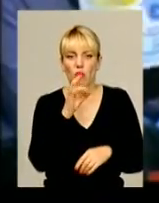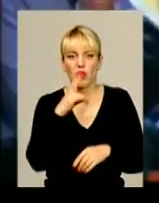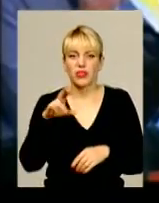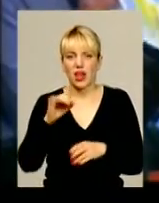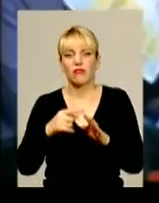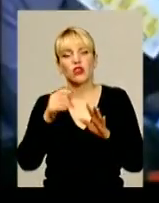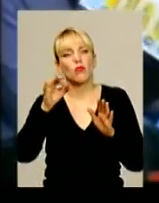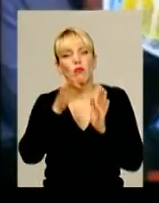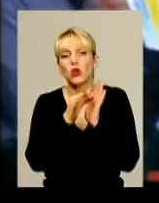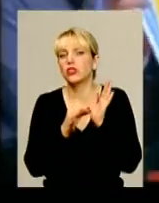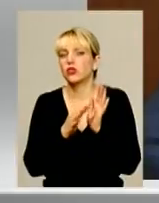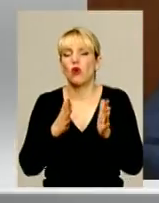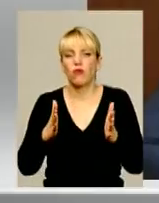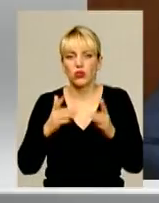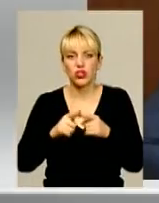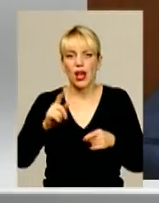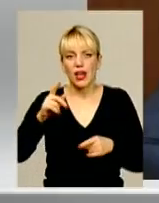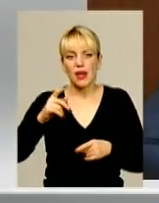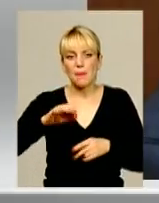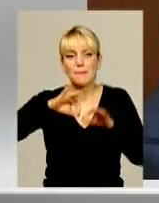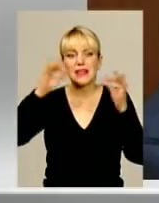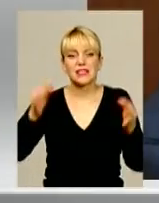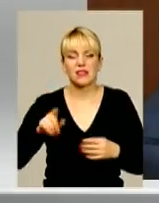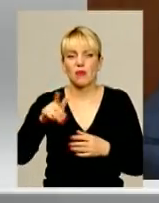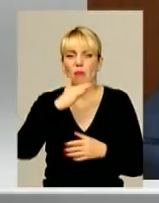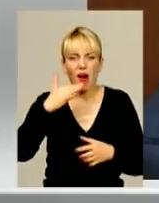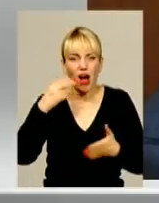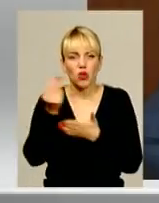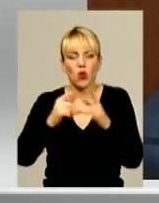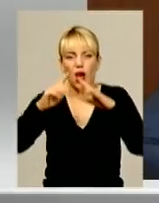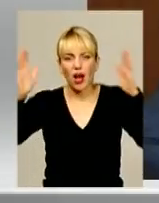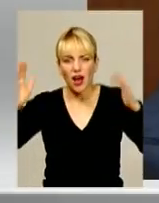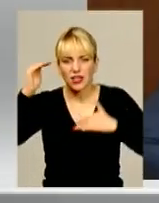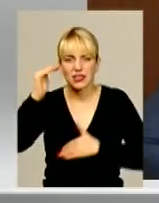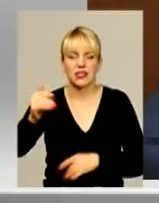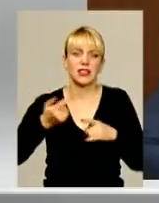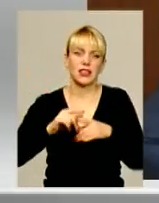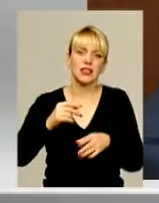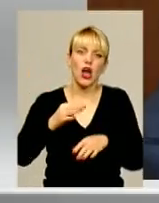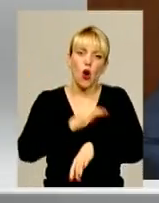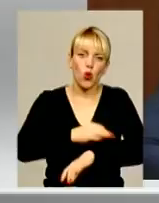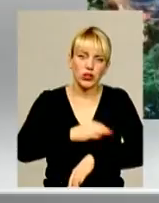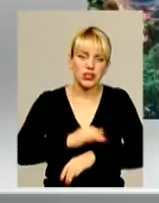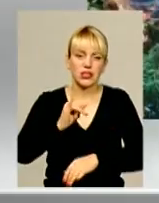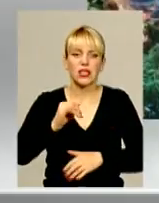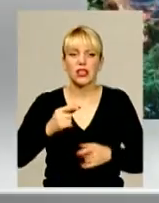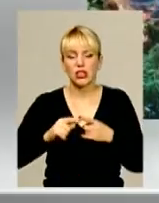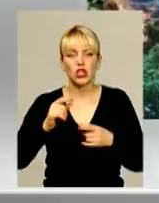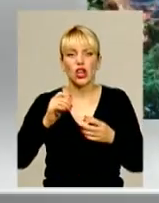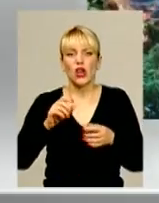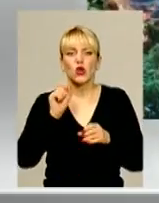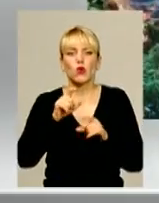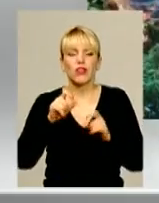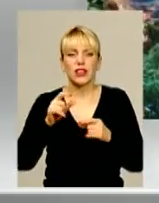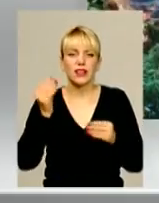мистецтва. У його власності чимала колекція картин, антикварних виробів, годинників та ювелірних прикрас. Його родина має